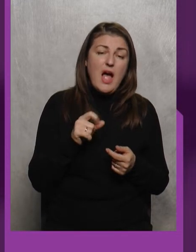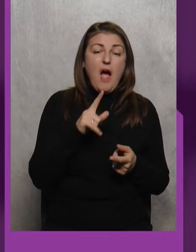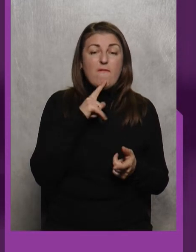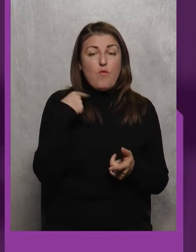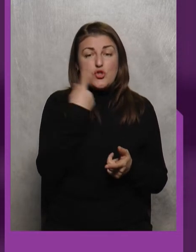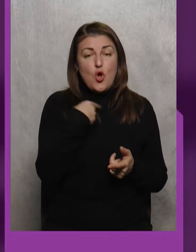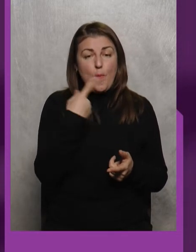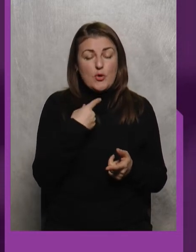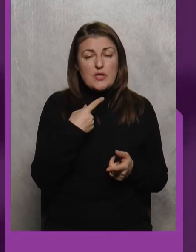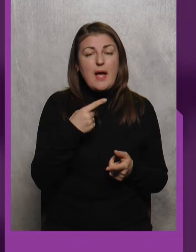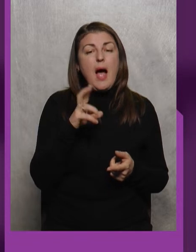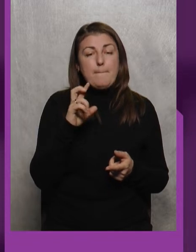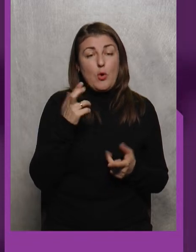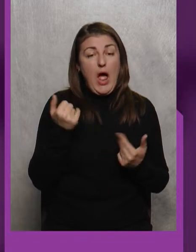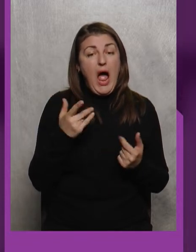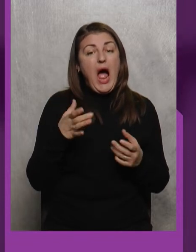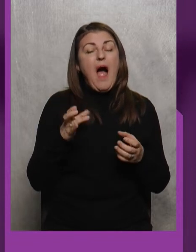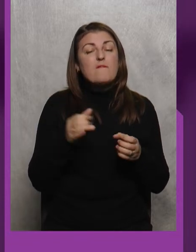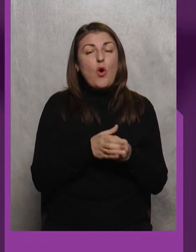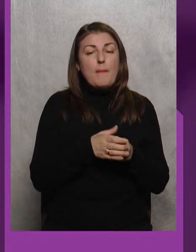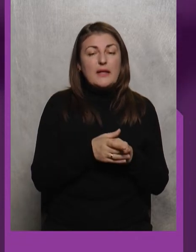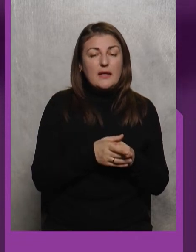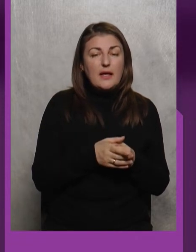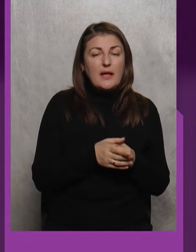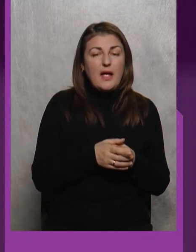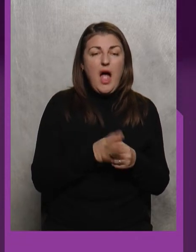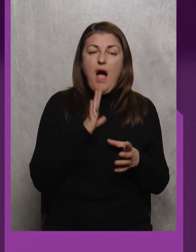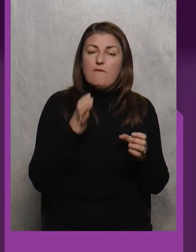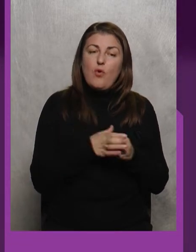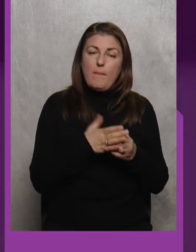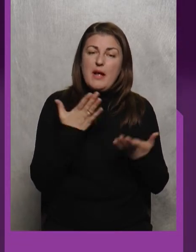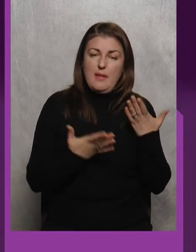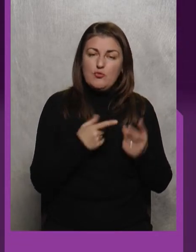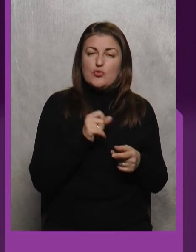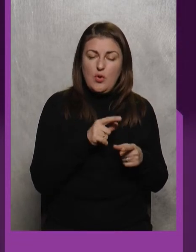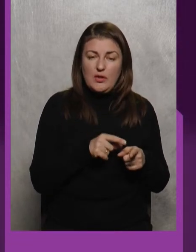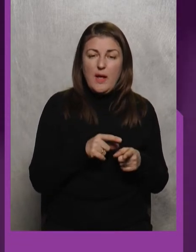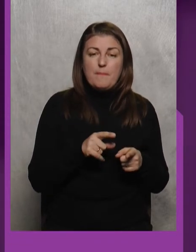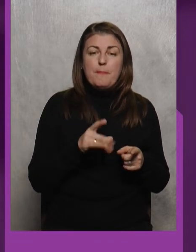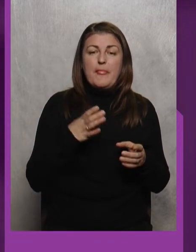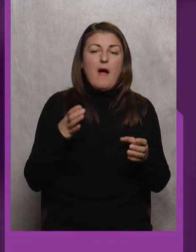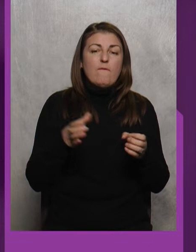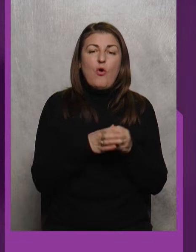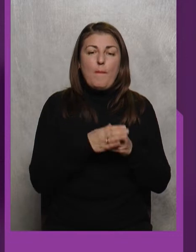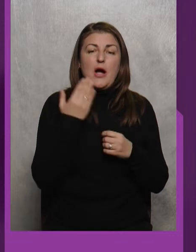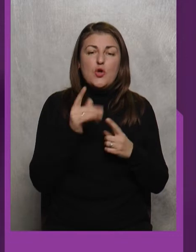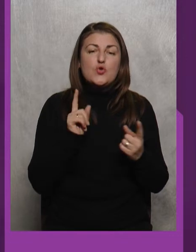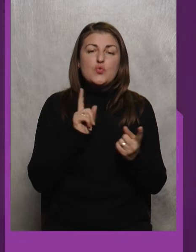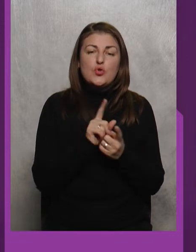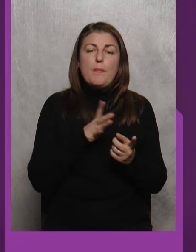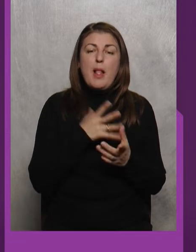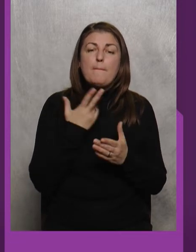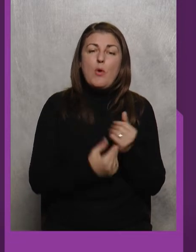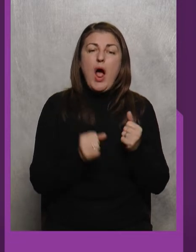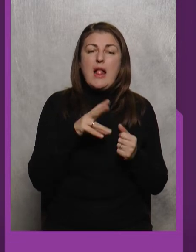особистому, так, бронзова, в команді А в команді ж, мабуть, золота В команді його суточка була програна,